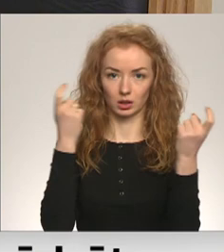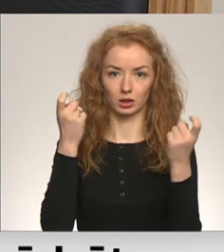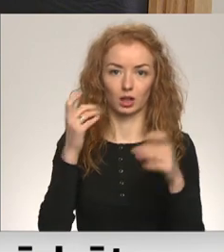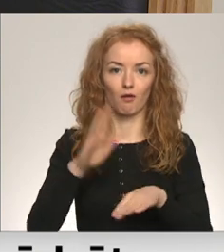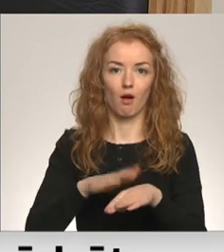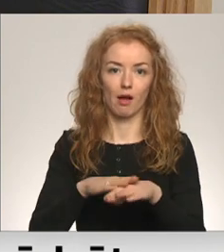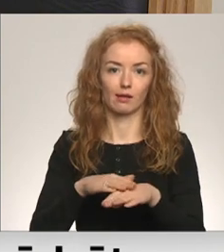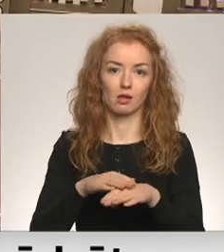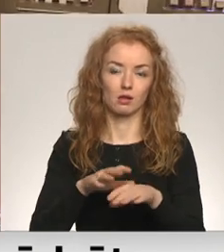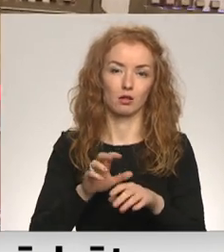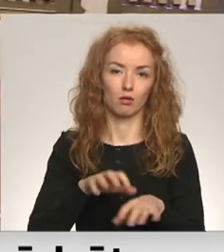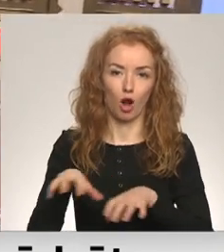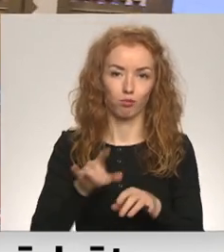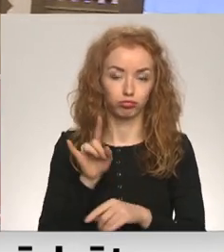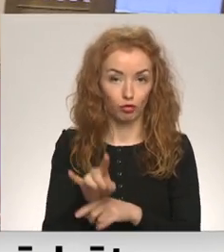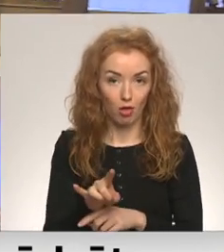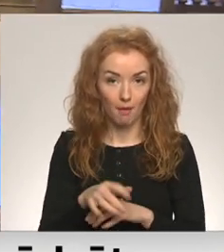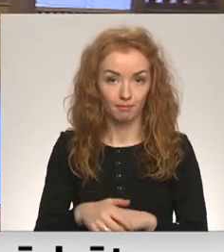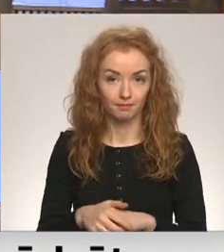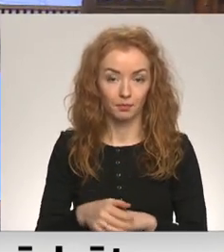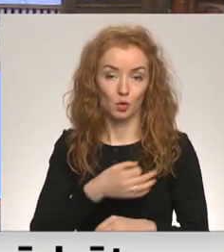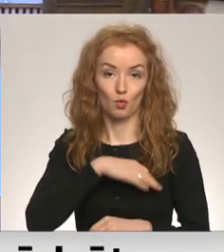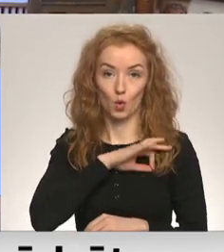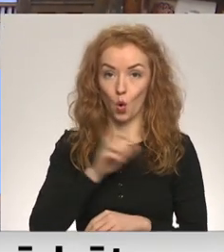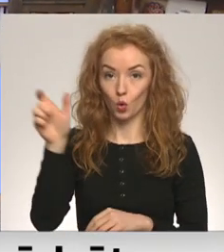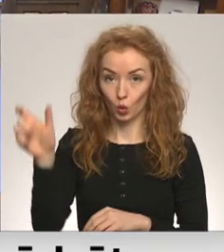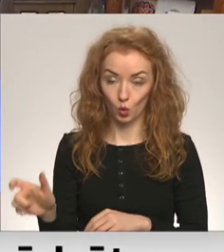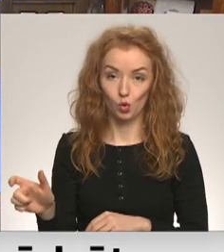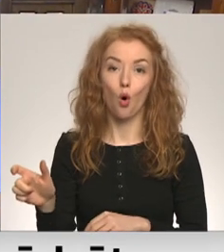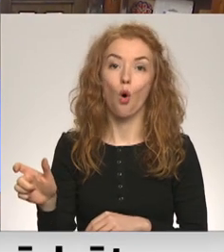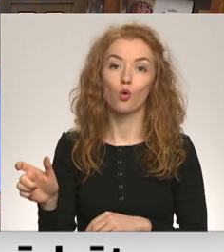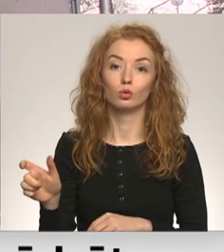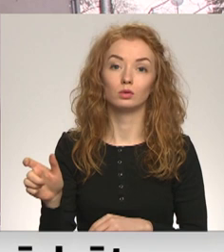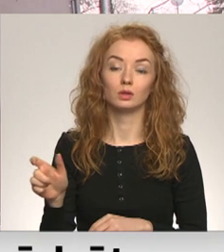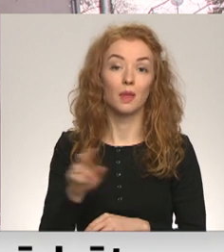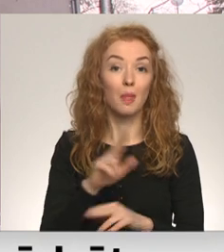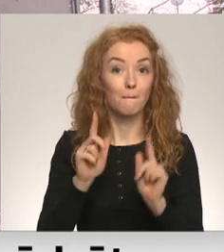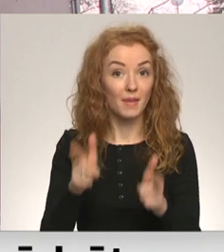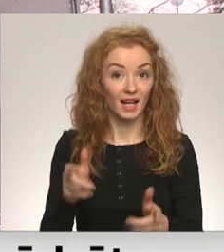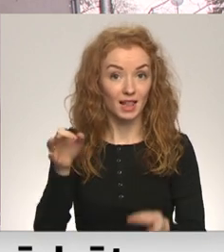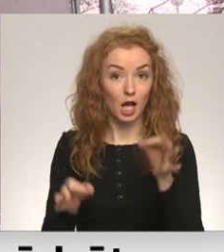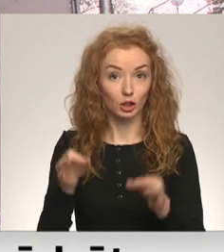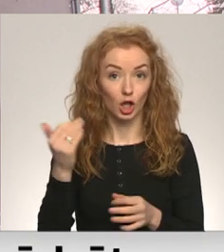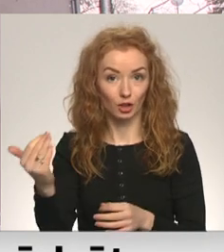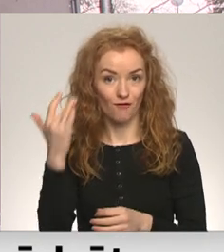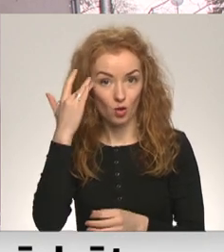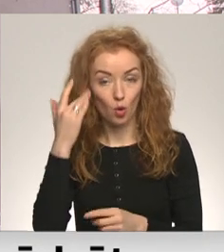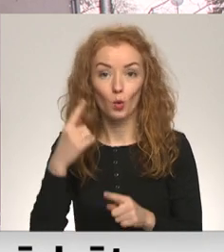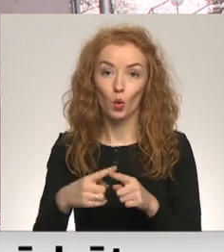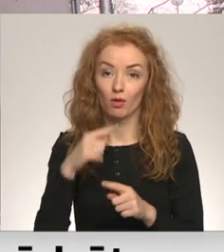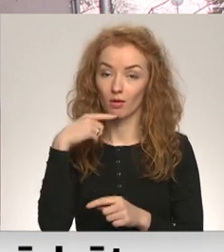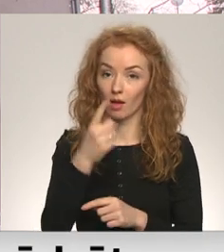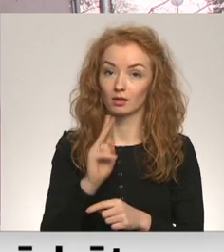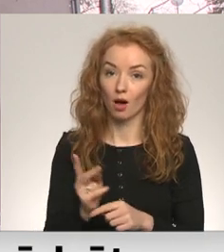vainīgiem krāpšanā. Prokroris Monvīdz Zelča tiesneša viedoklim nepiekrīta un pauda, ka spriedumi